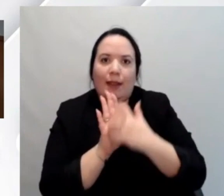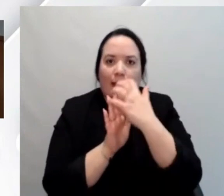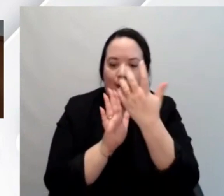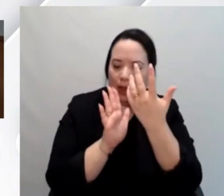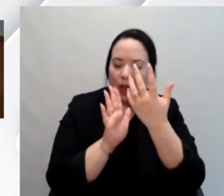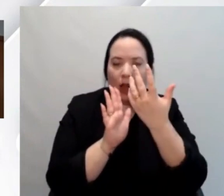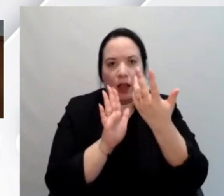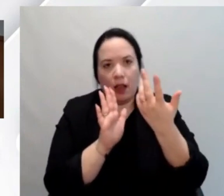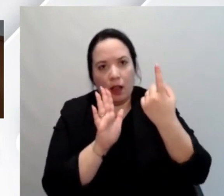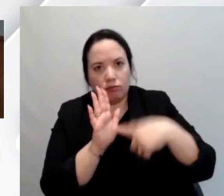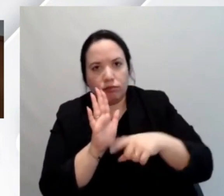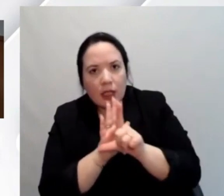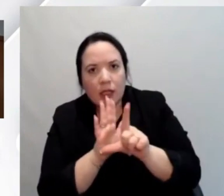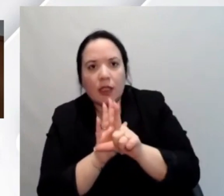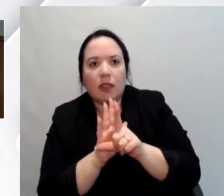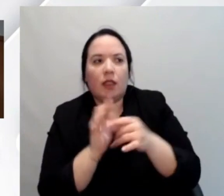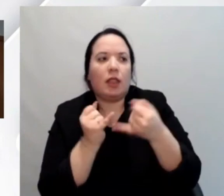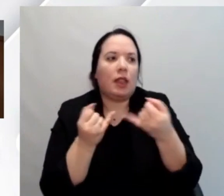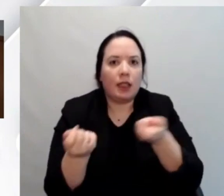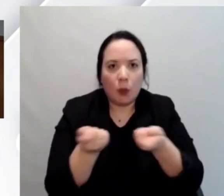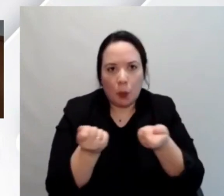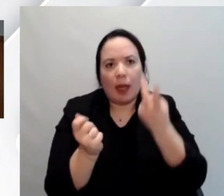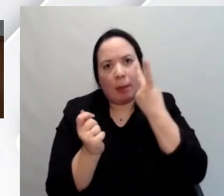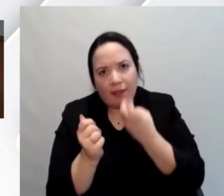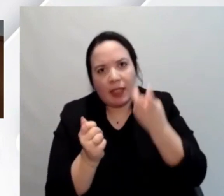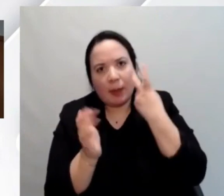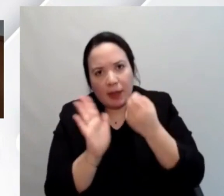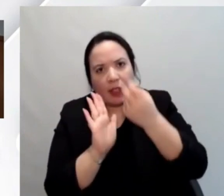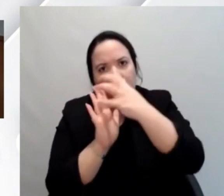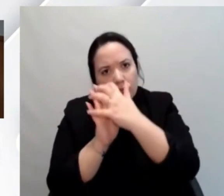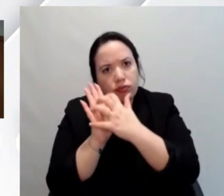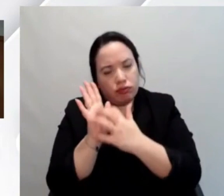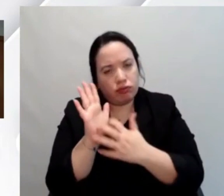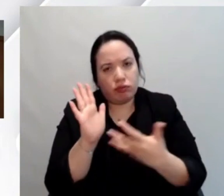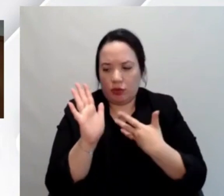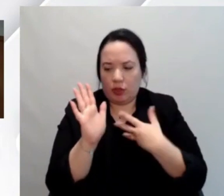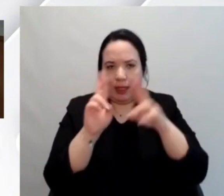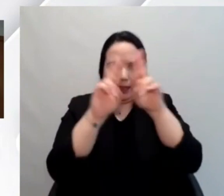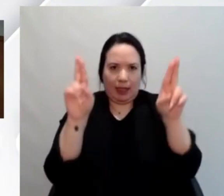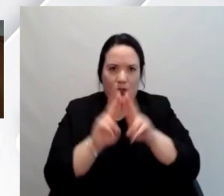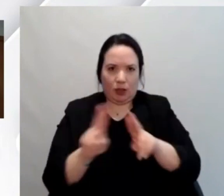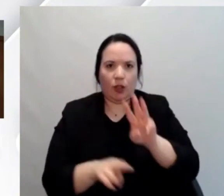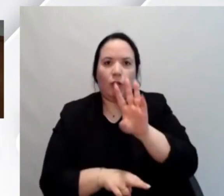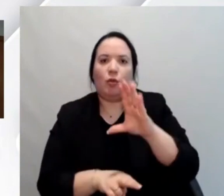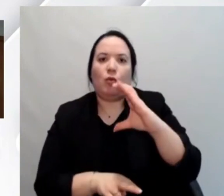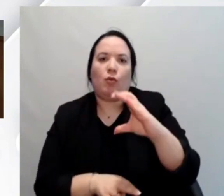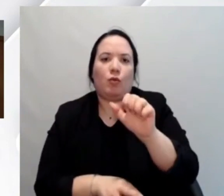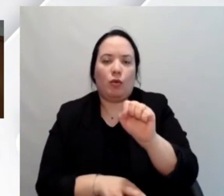loro volta si ispirano alle linee guida e che sulle linee guida internazionali le WCAG